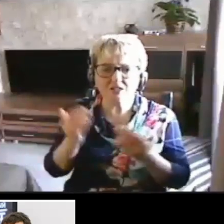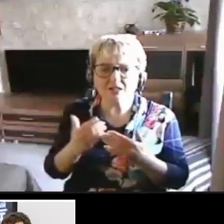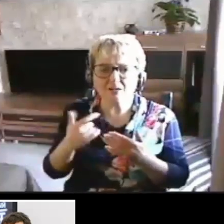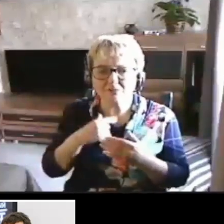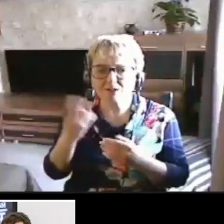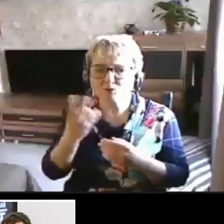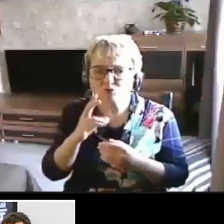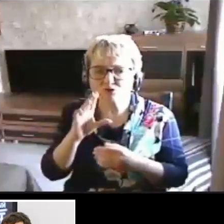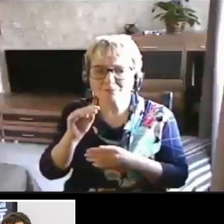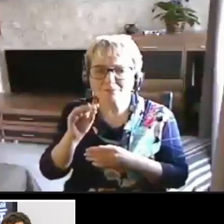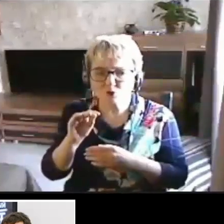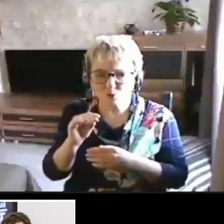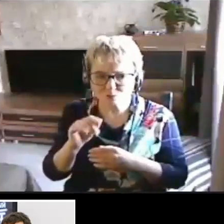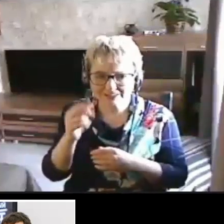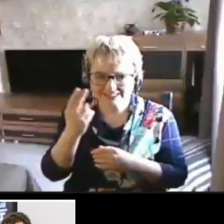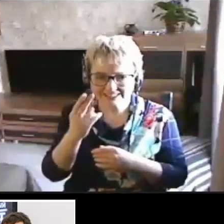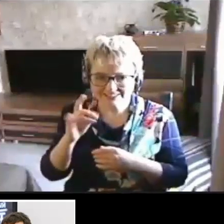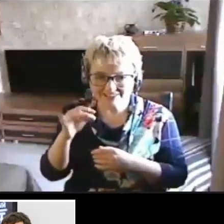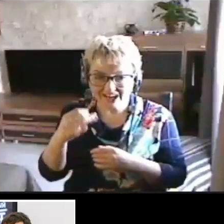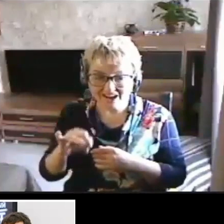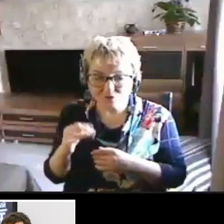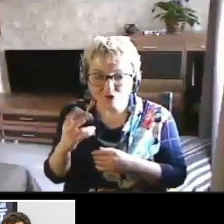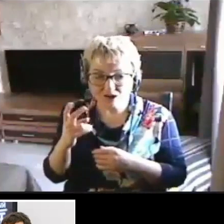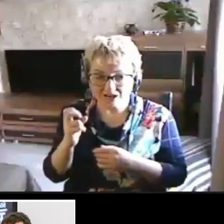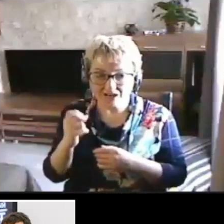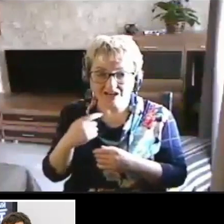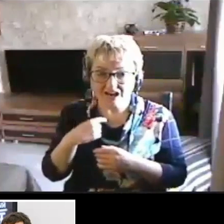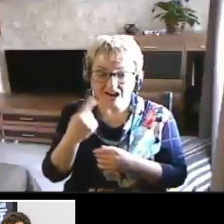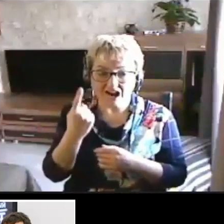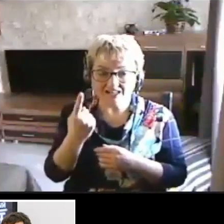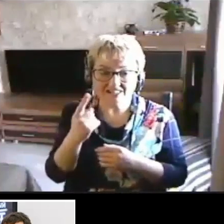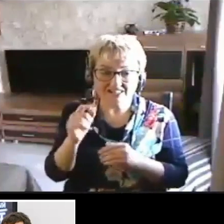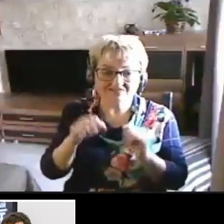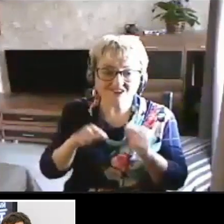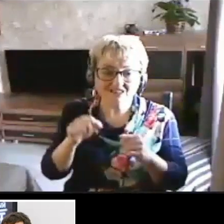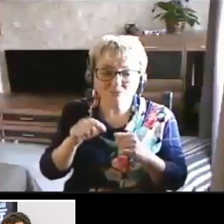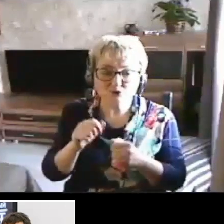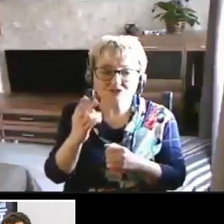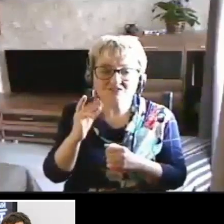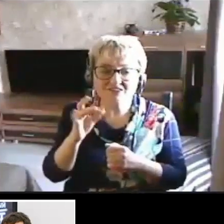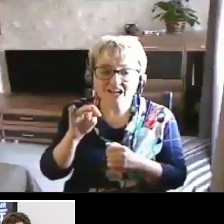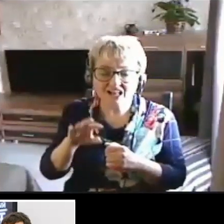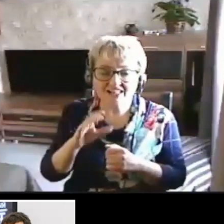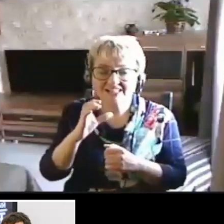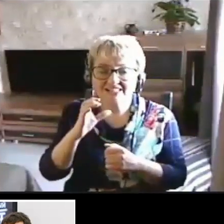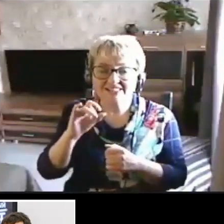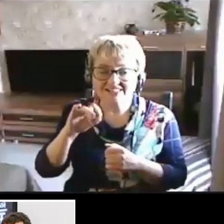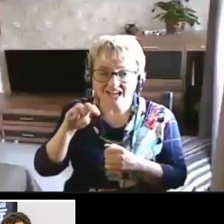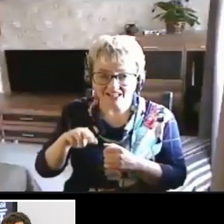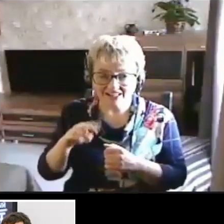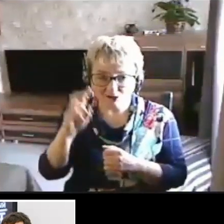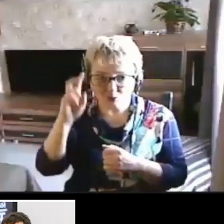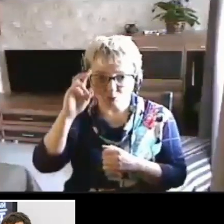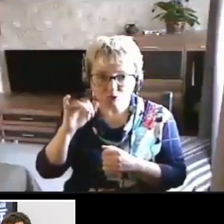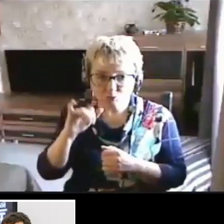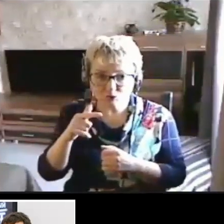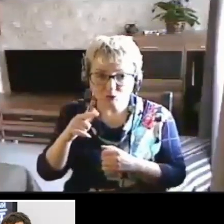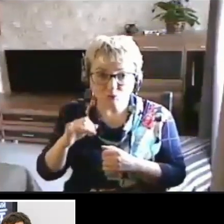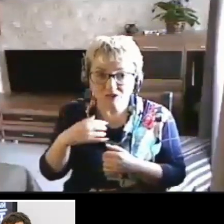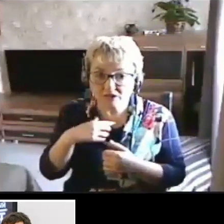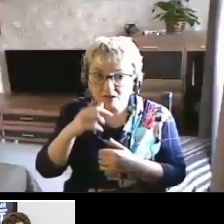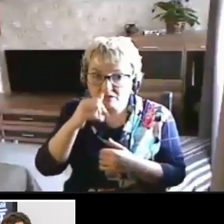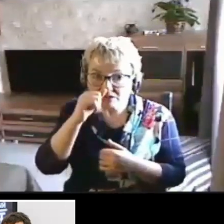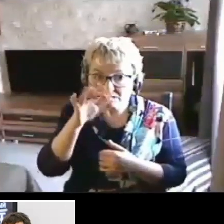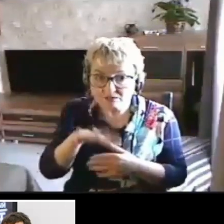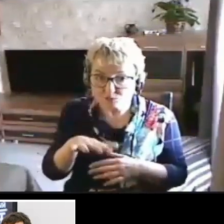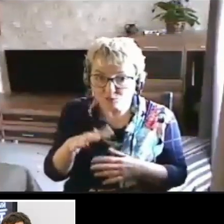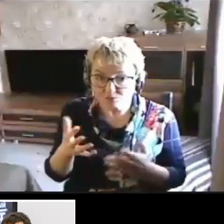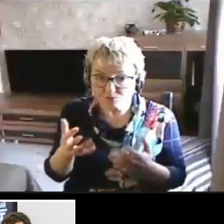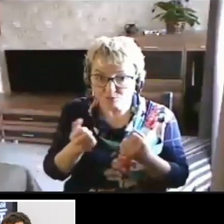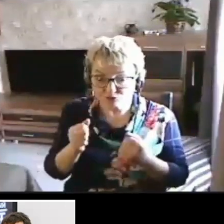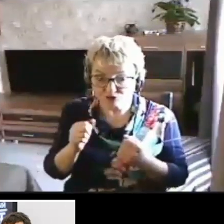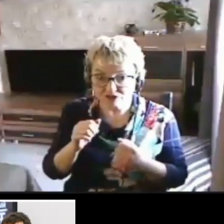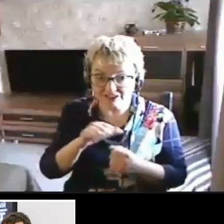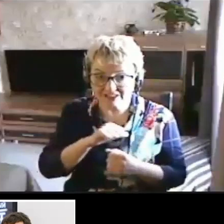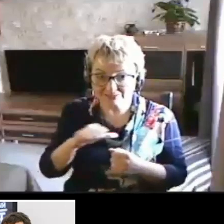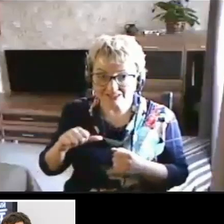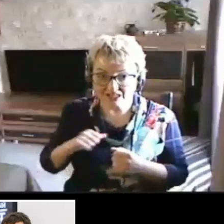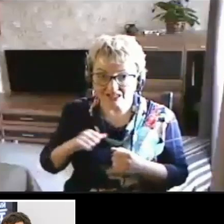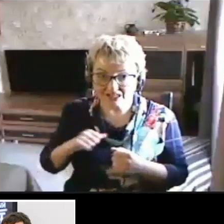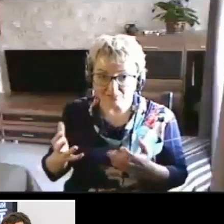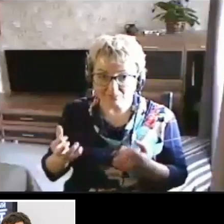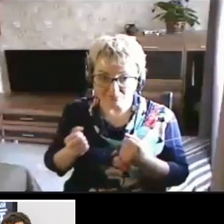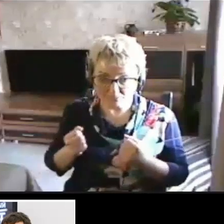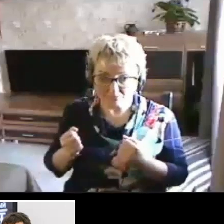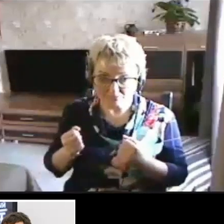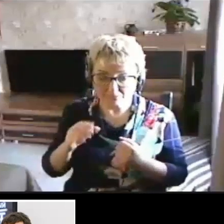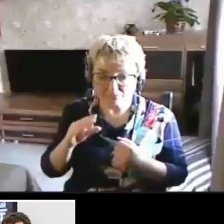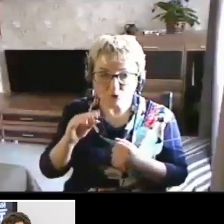пропуск. Для этого мне, как один из возможных вариантов, нужно воспользоваться сайтом госуслуги. Я не смог получить пропуск самостоятельно, и